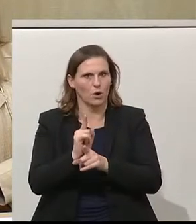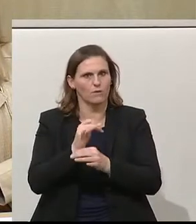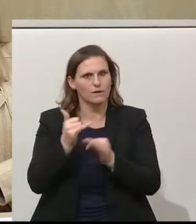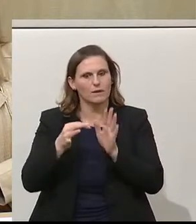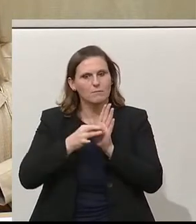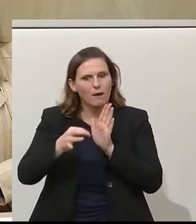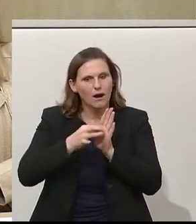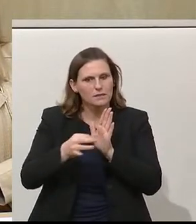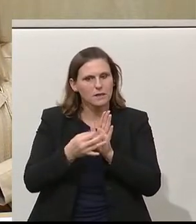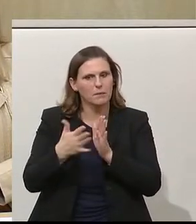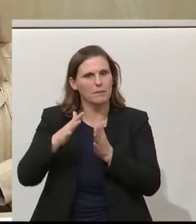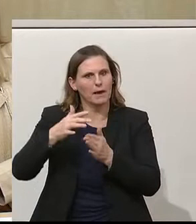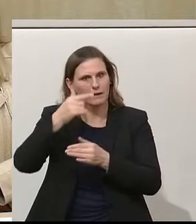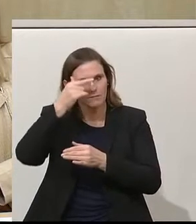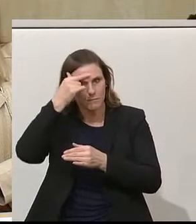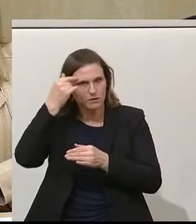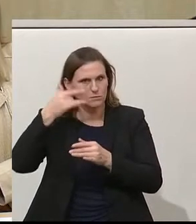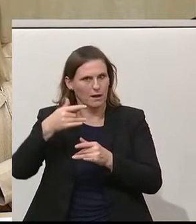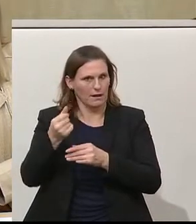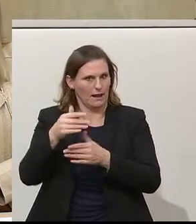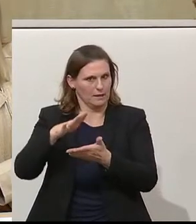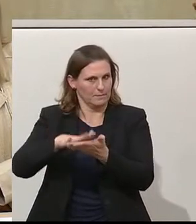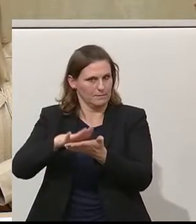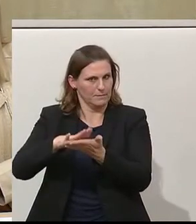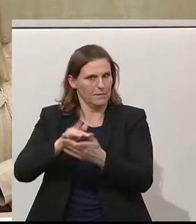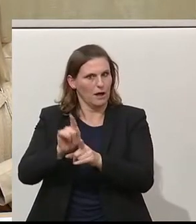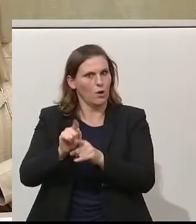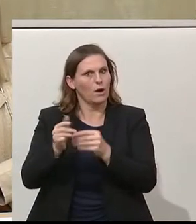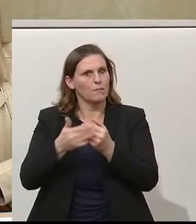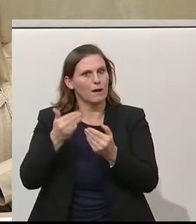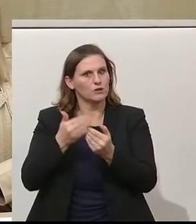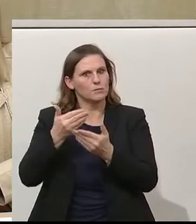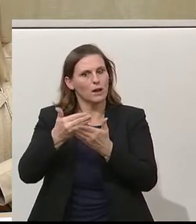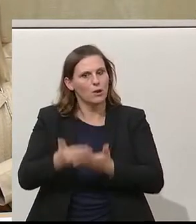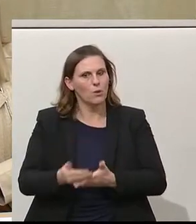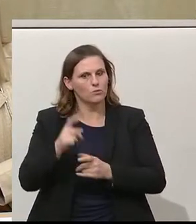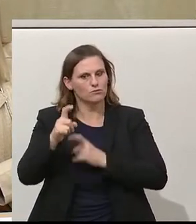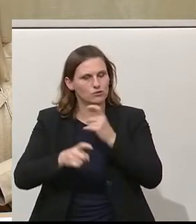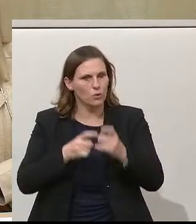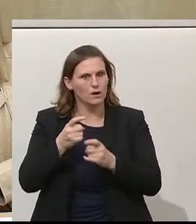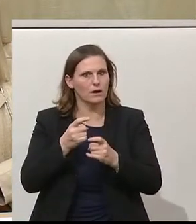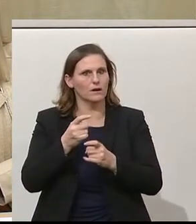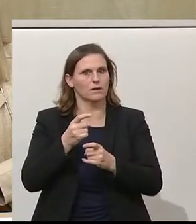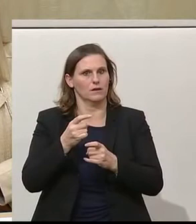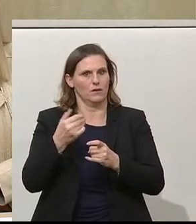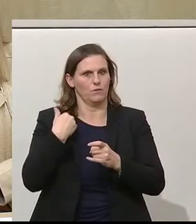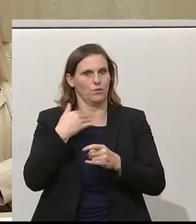dass den Menschen mehr im Börsel bleibt, wie zum Beispiel die Reduktion der Lohnsteuerklassen von 25 auf 20, von 35